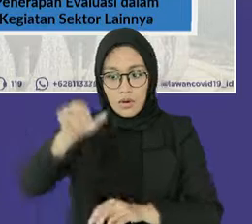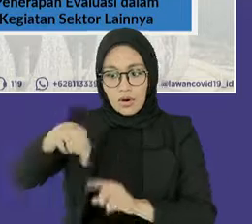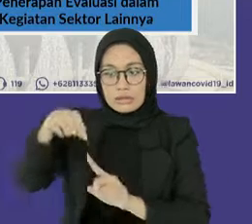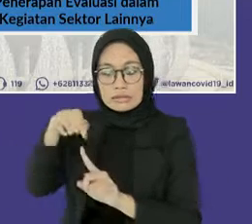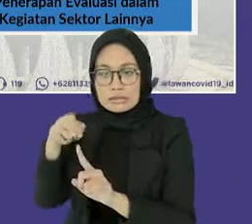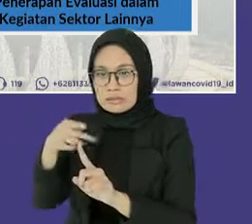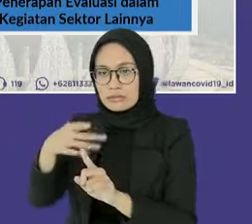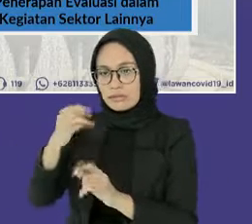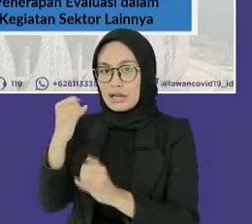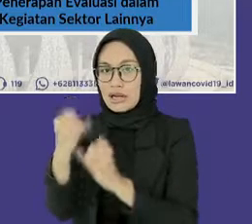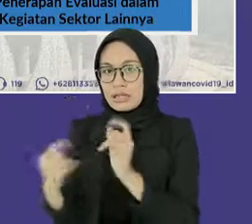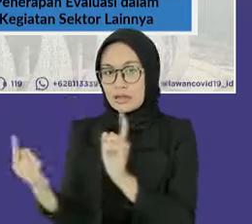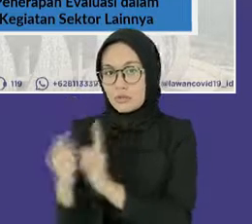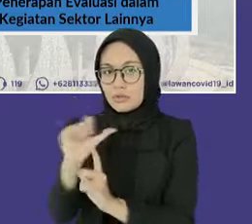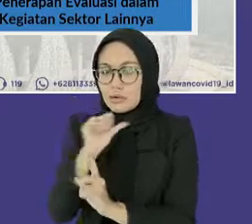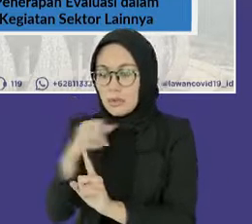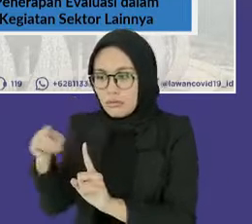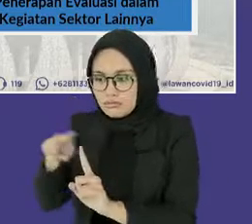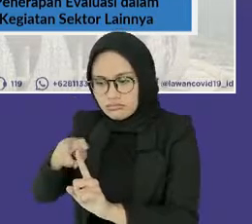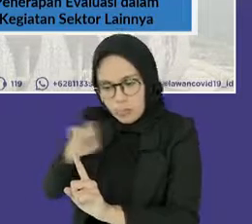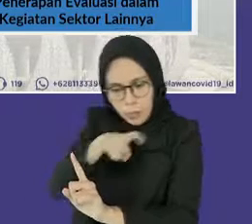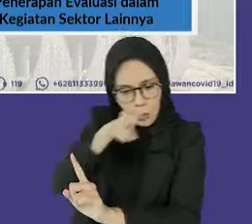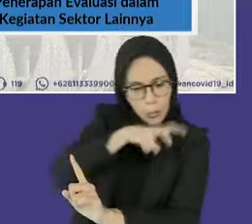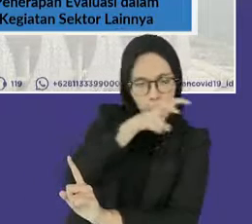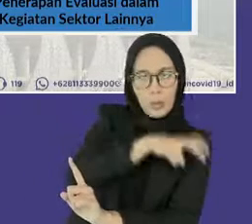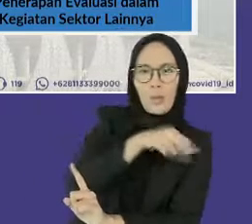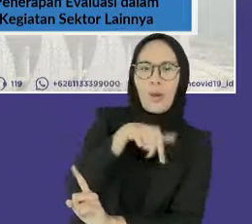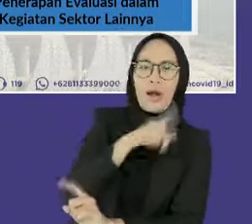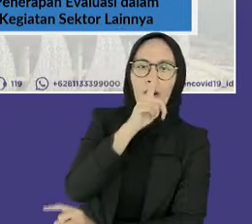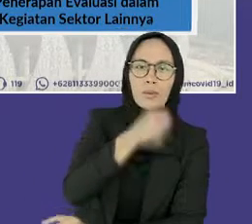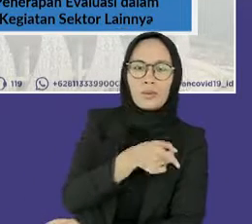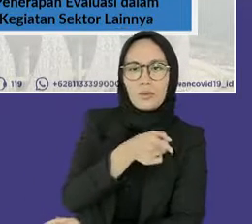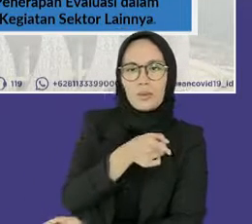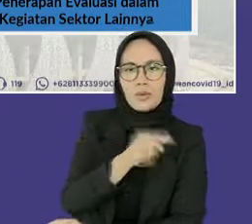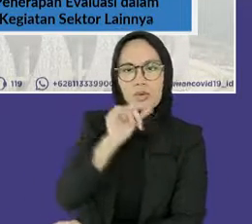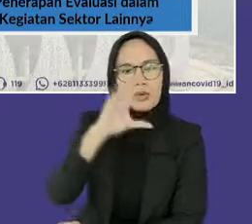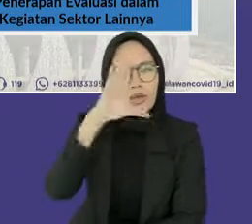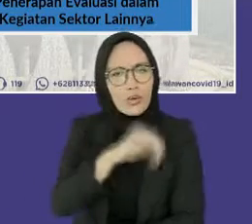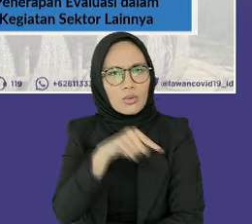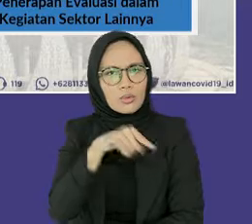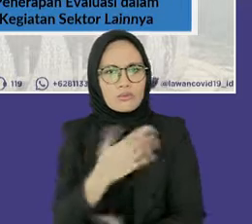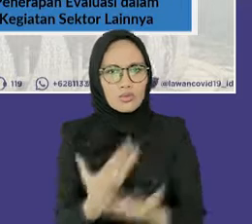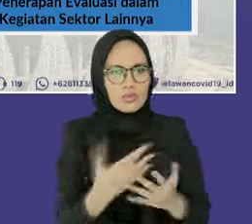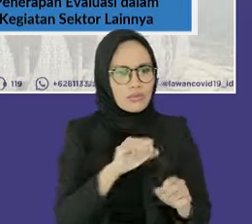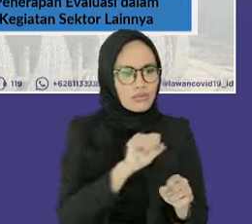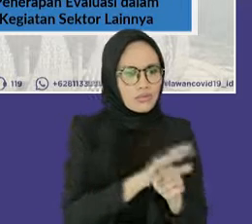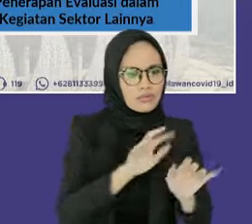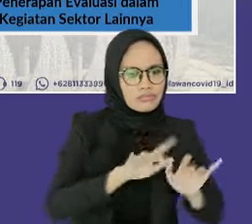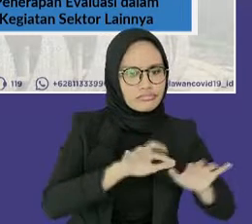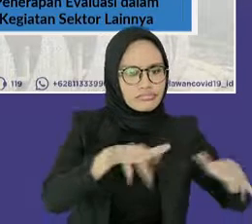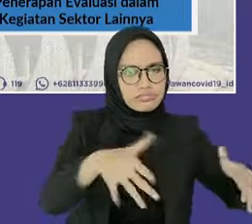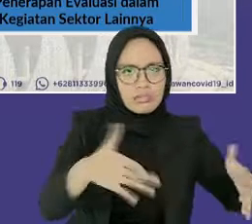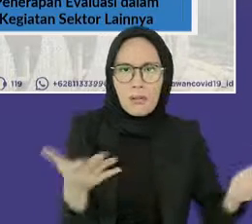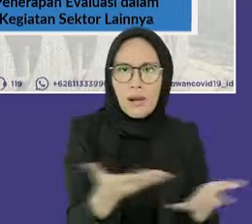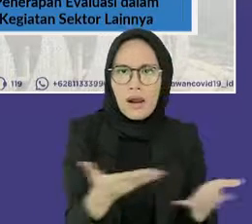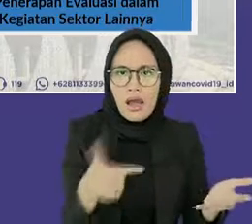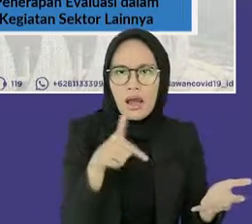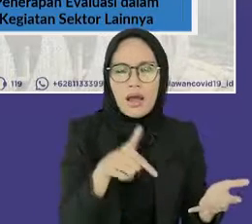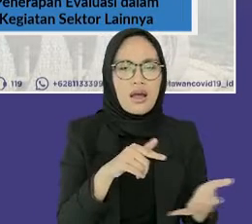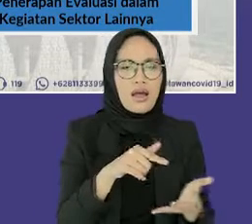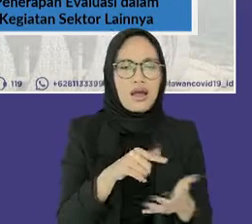investigasi epidemiologis untuk mengetahui sumber pola penyebaran. Sejauh ini, Kementerian Kesehatan